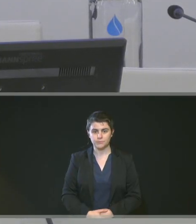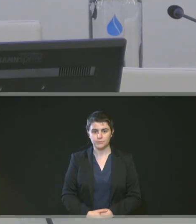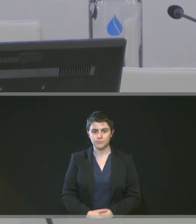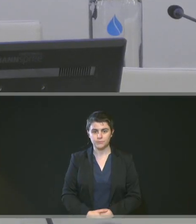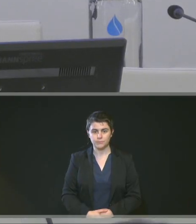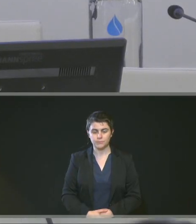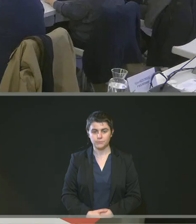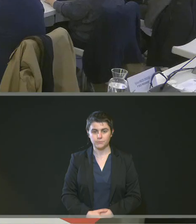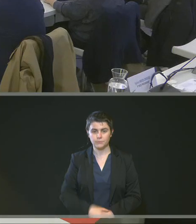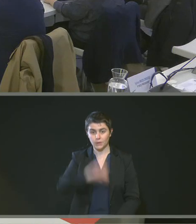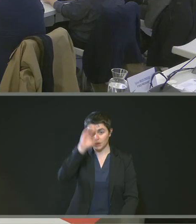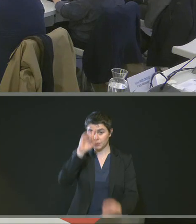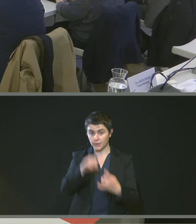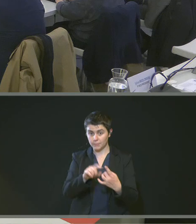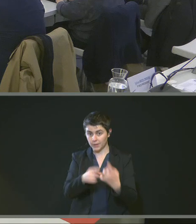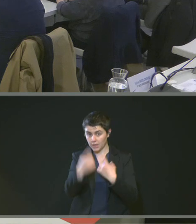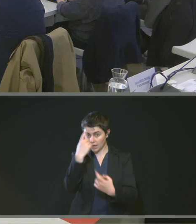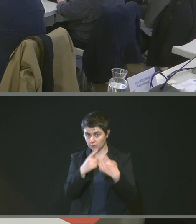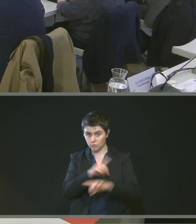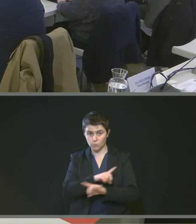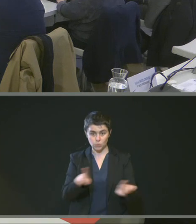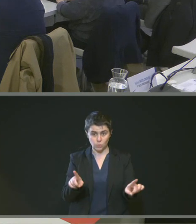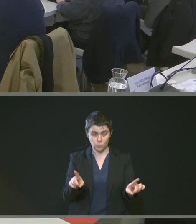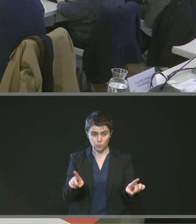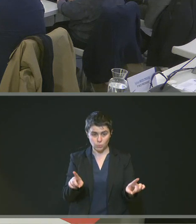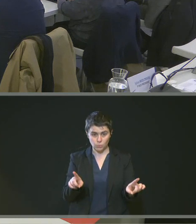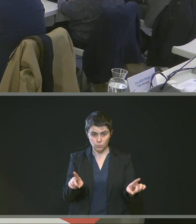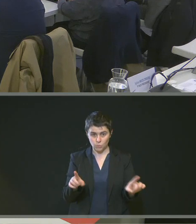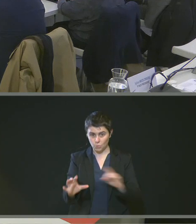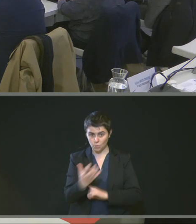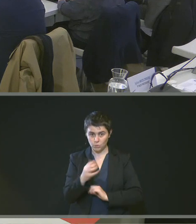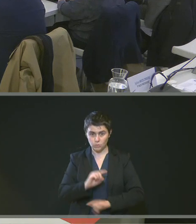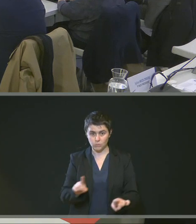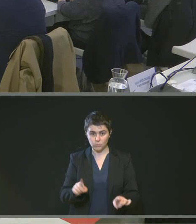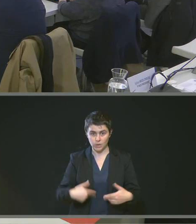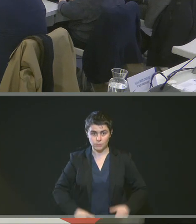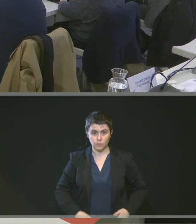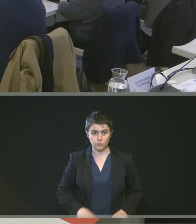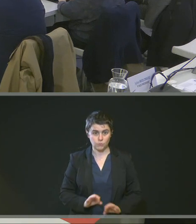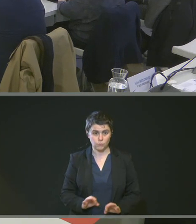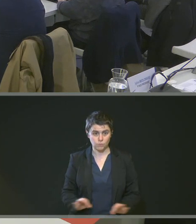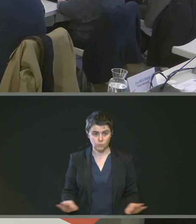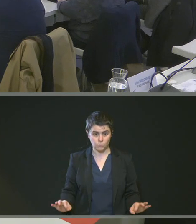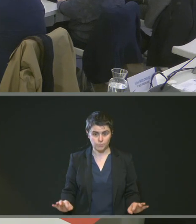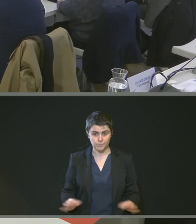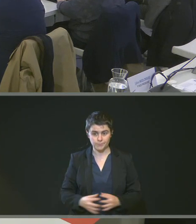délibération ? J'en vois pas. Pas de vote contre, pas d'abstention.